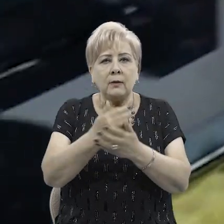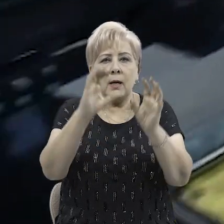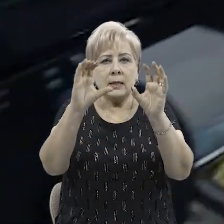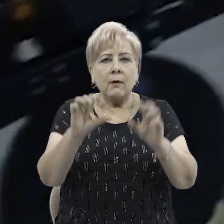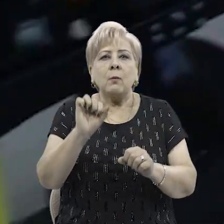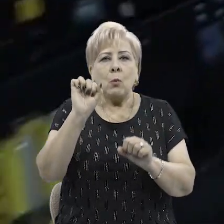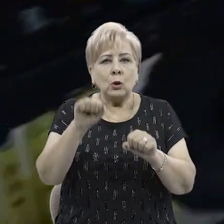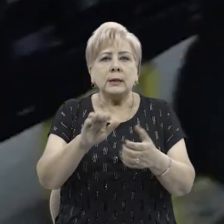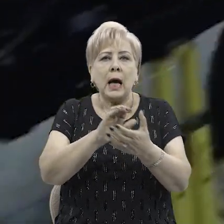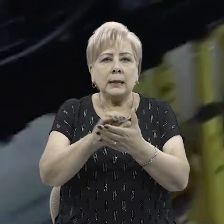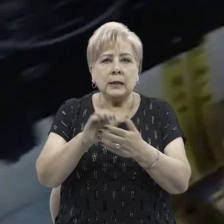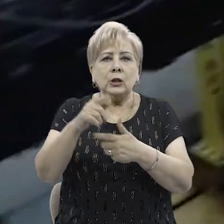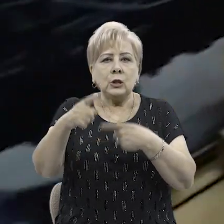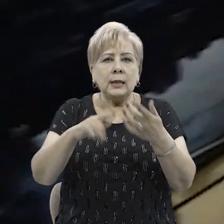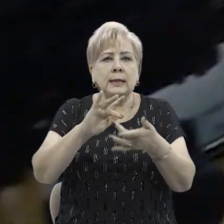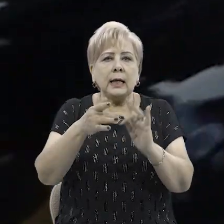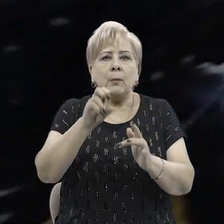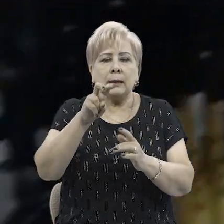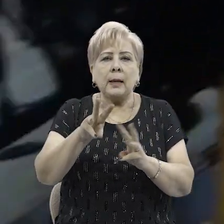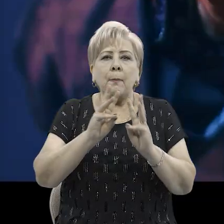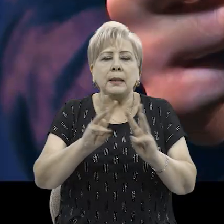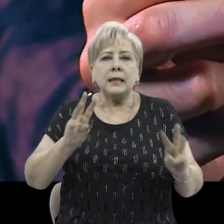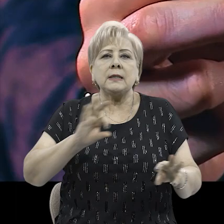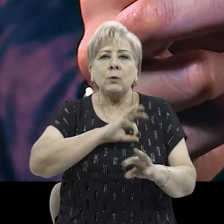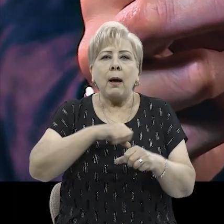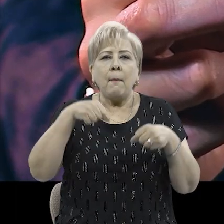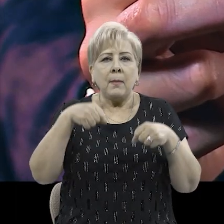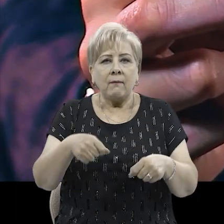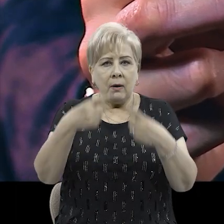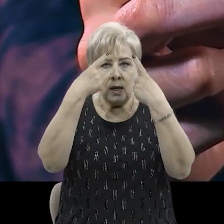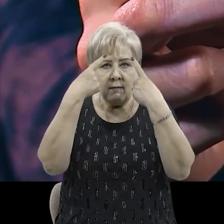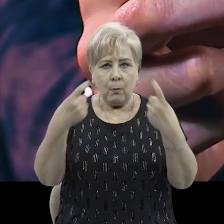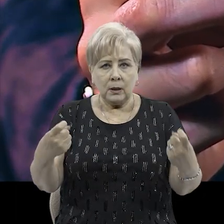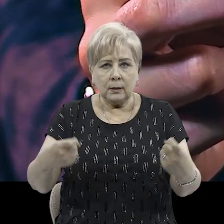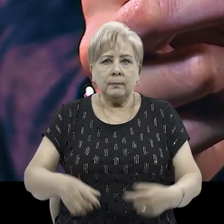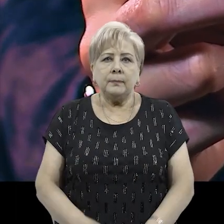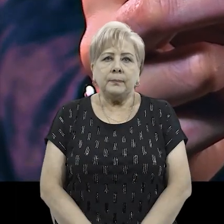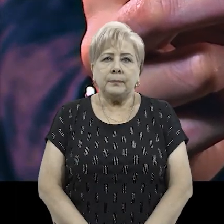законодательства вы можете ознакомиться через телеграм-канал Министерства юстиции и правовая информация.